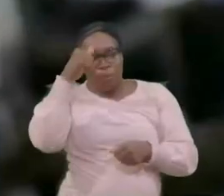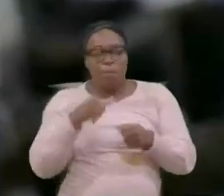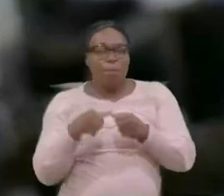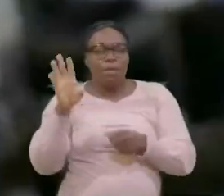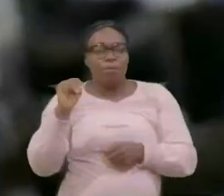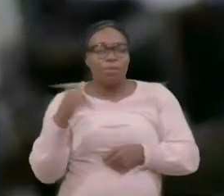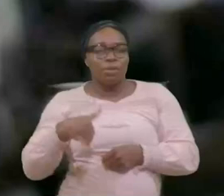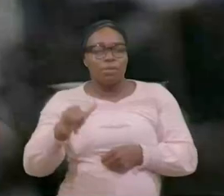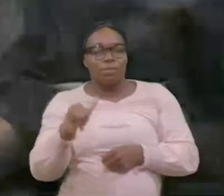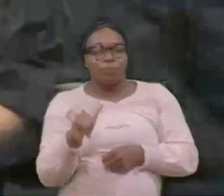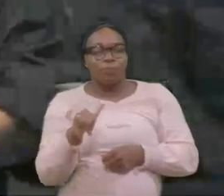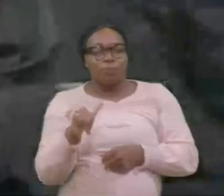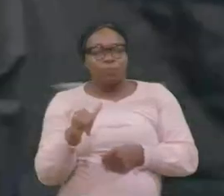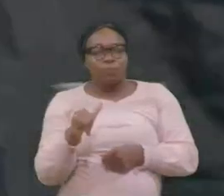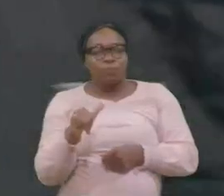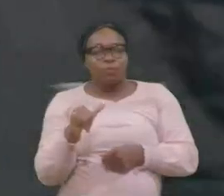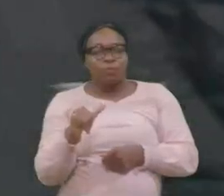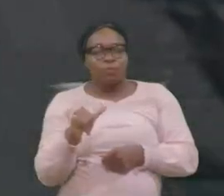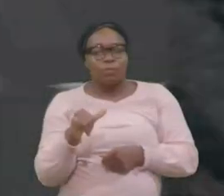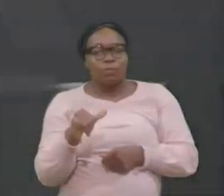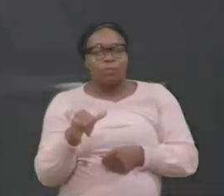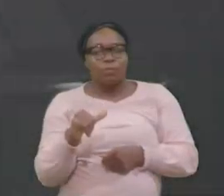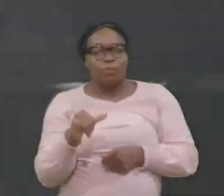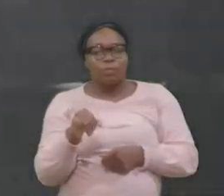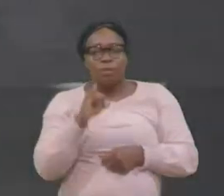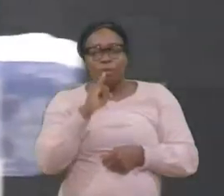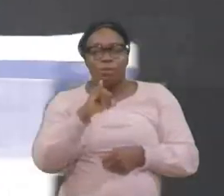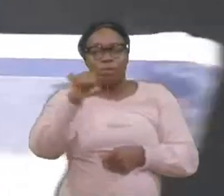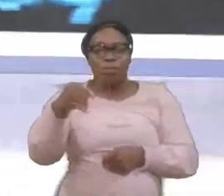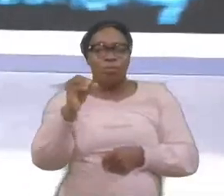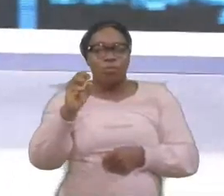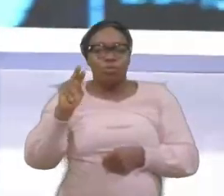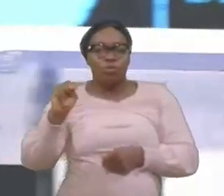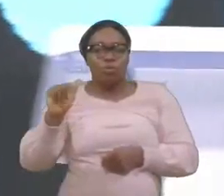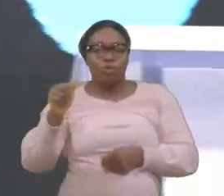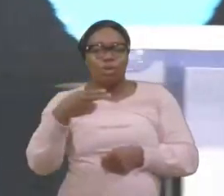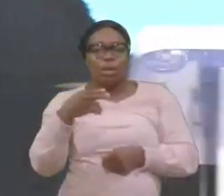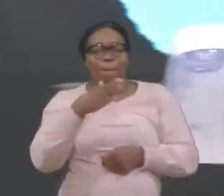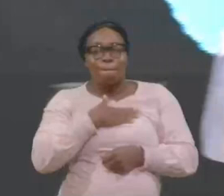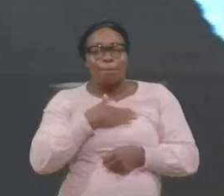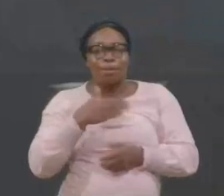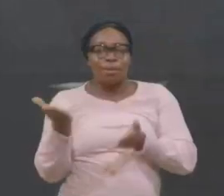Aussi, Vous comprenez, Jonas, Mon son,